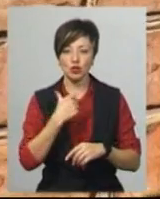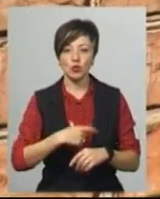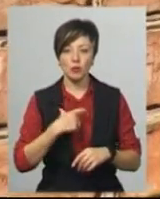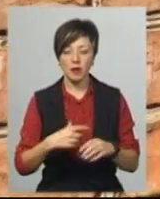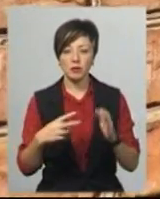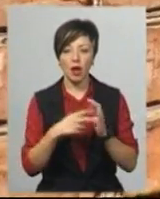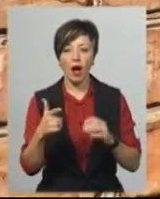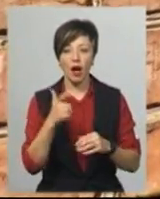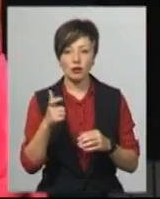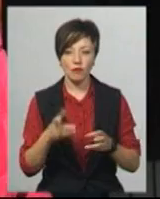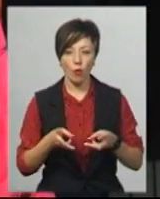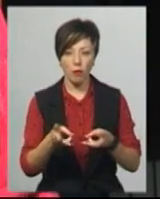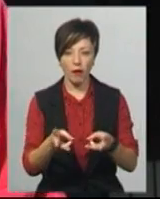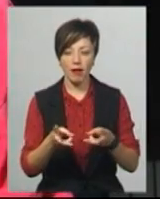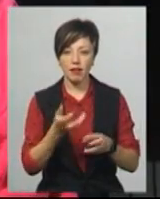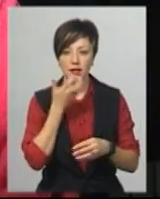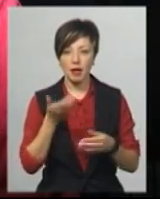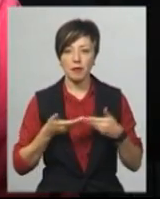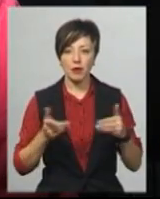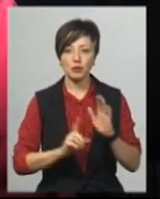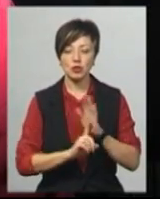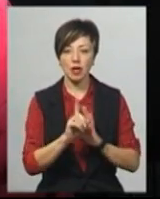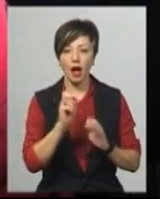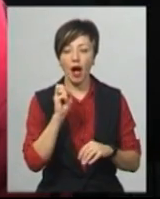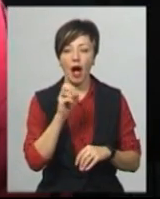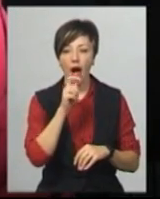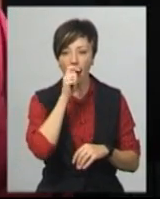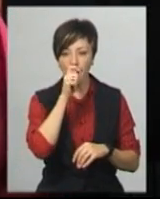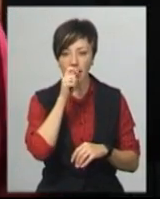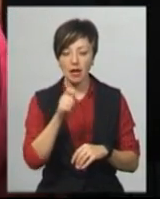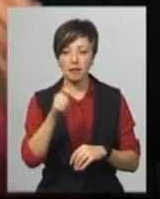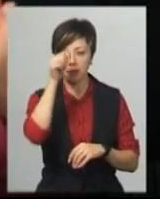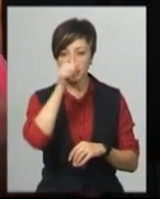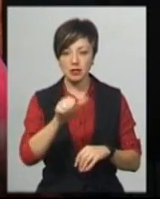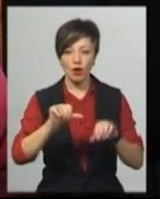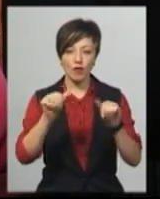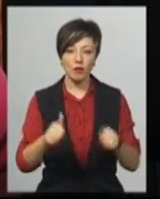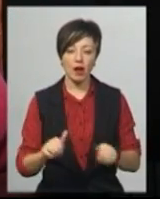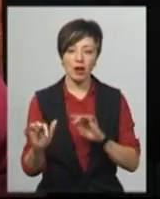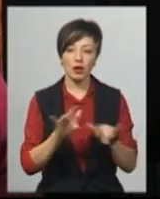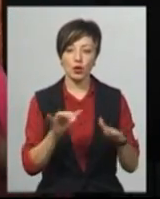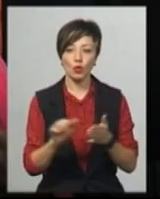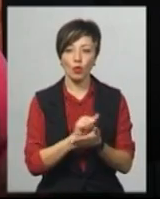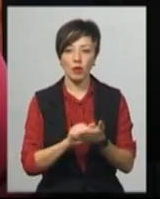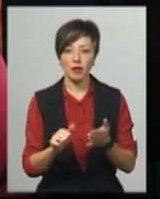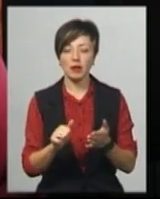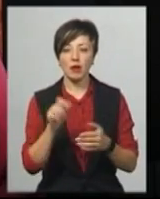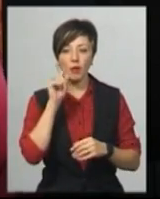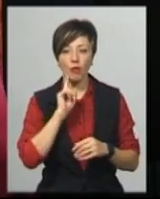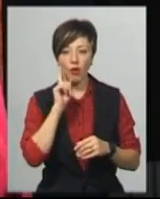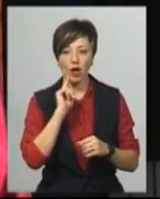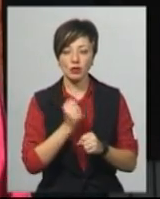підключила газове опалення. Ми почали з апреля місяця оформляти документи, я почала ходити, поки